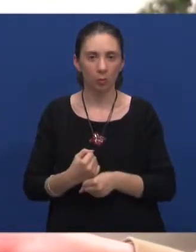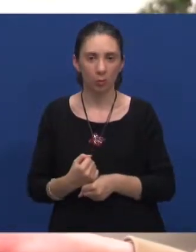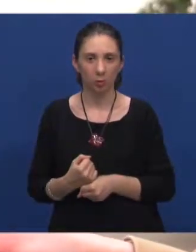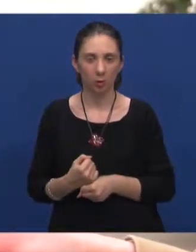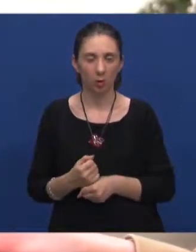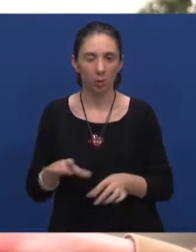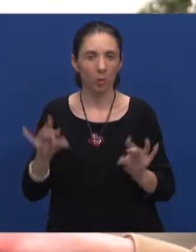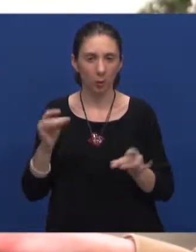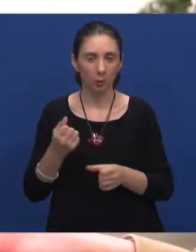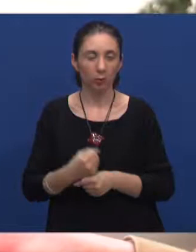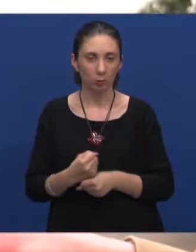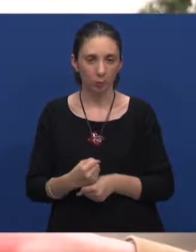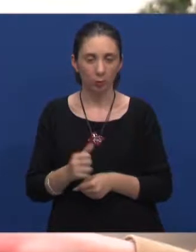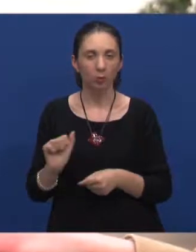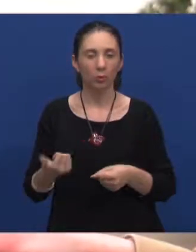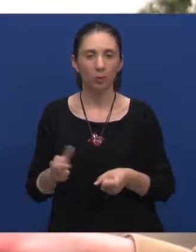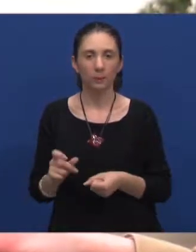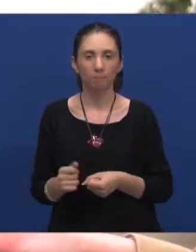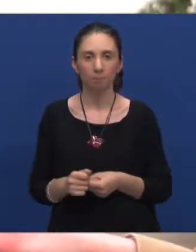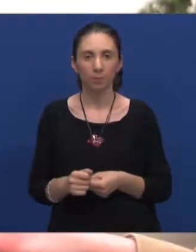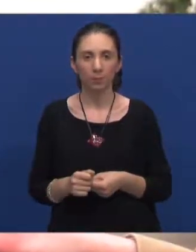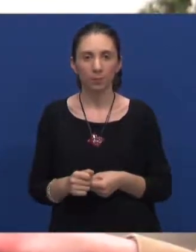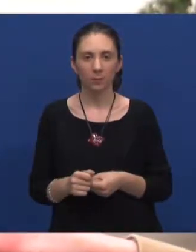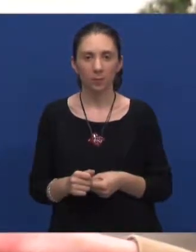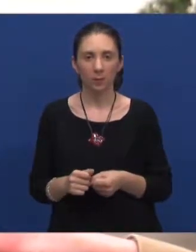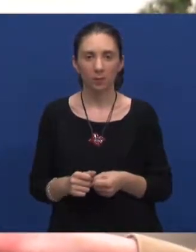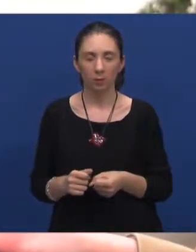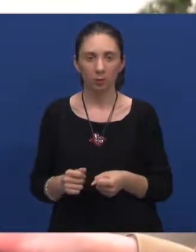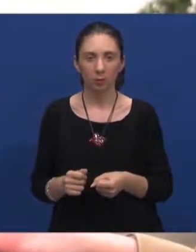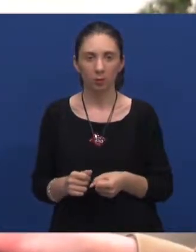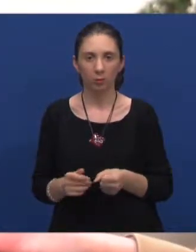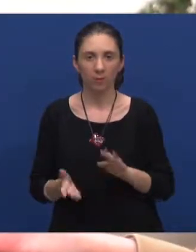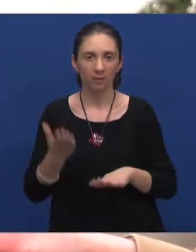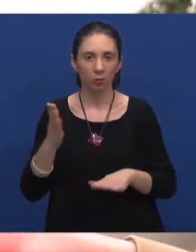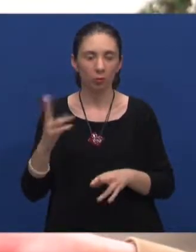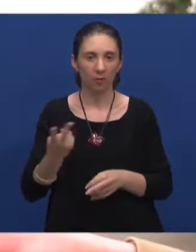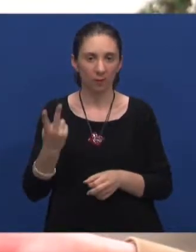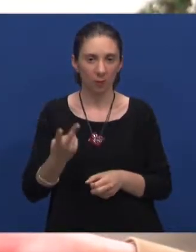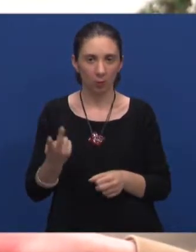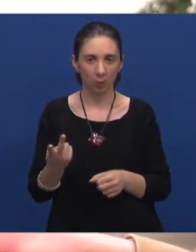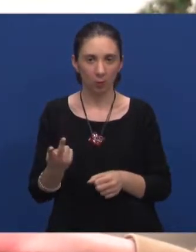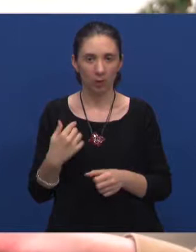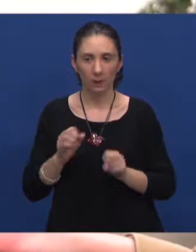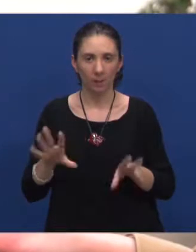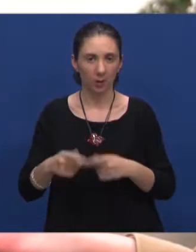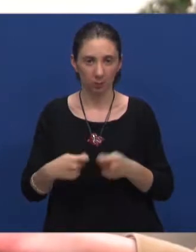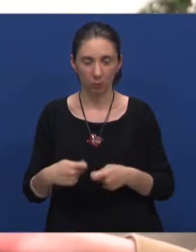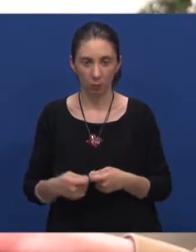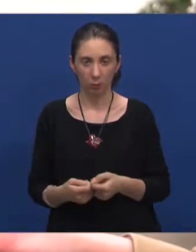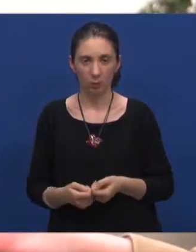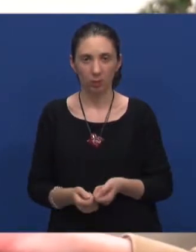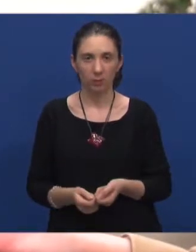Prije svega naći posao jer sam već nešto više od dvije godine bez posla